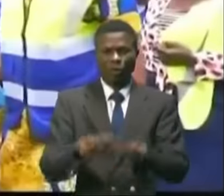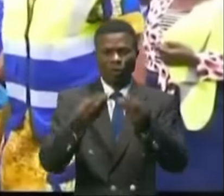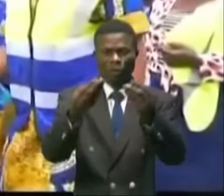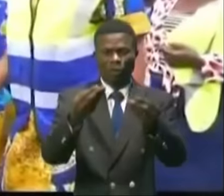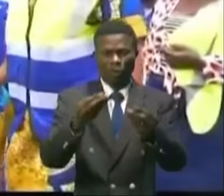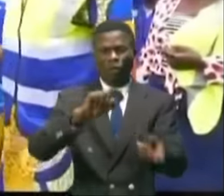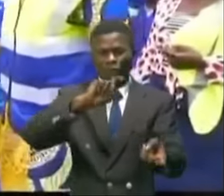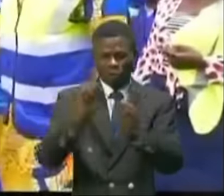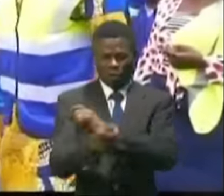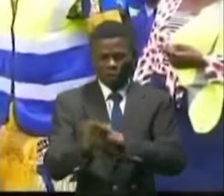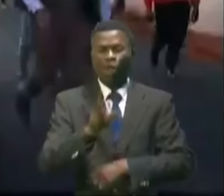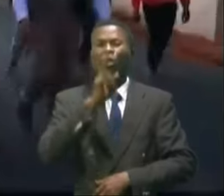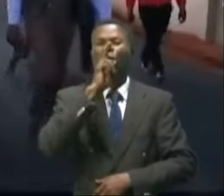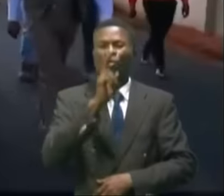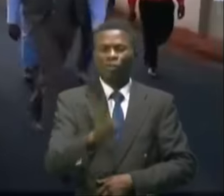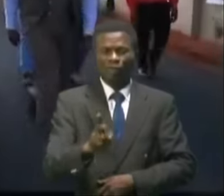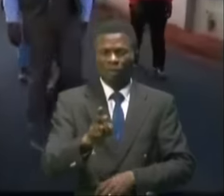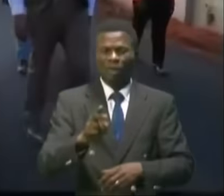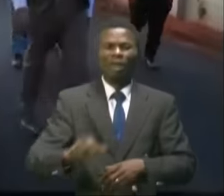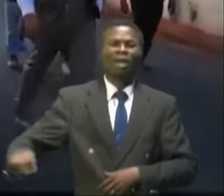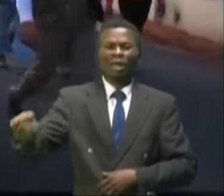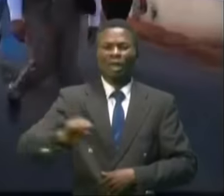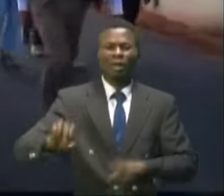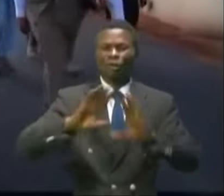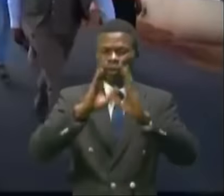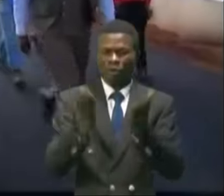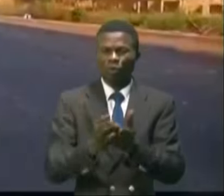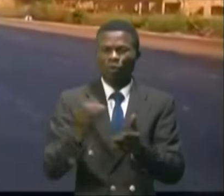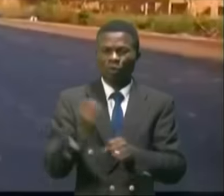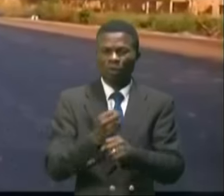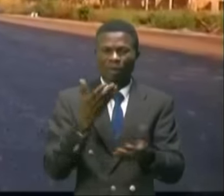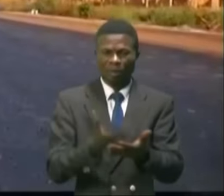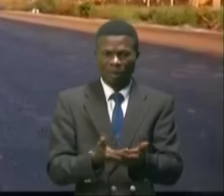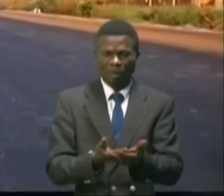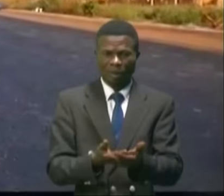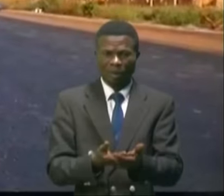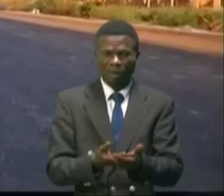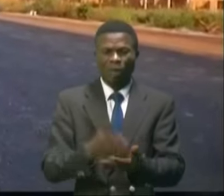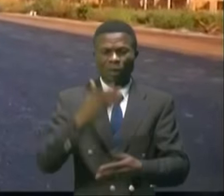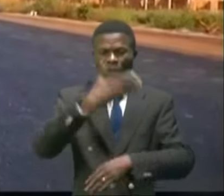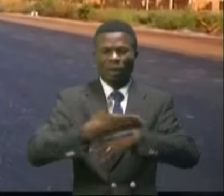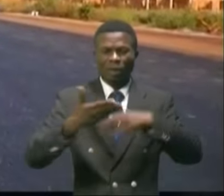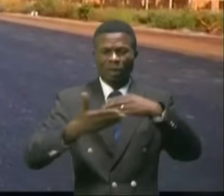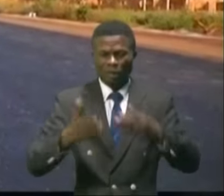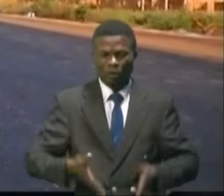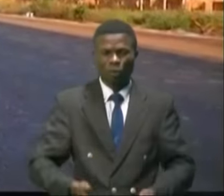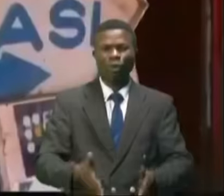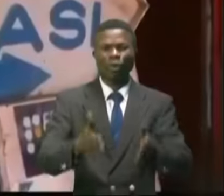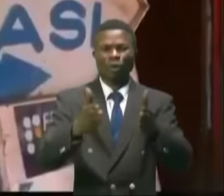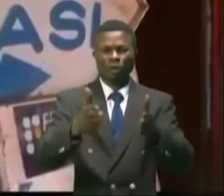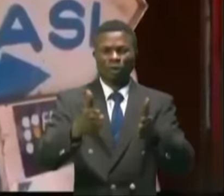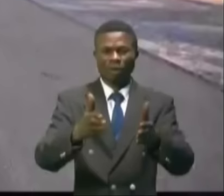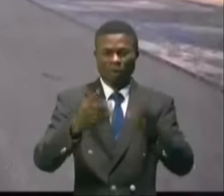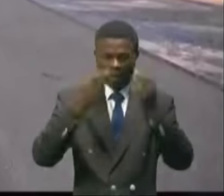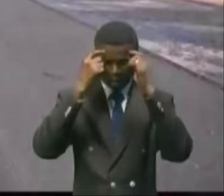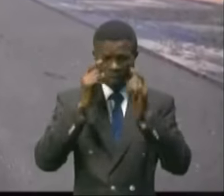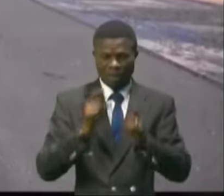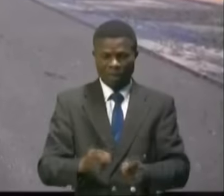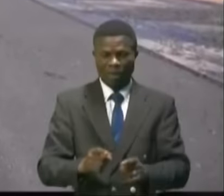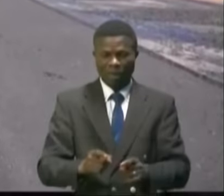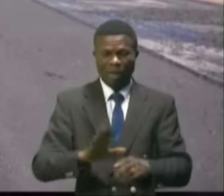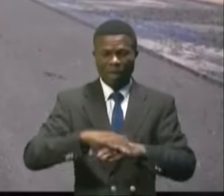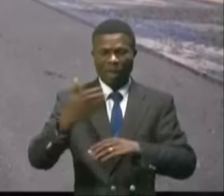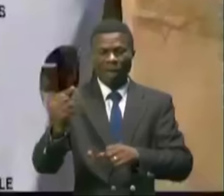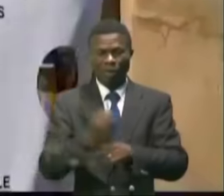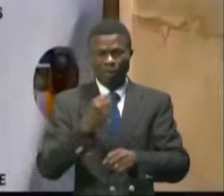transformations remarquables dans tous les secteurs d'activité notamment, des infrastructures routières. Tenez, après les